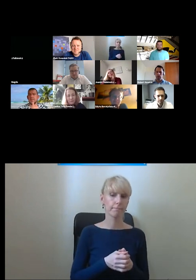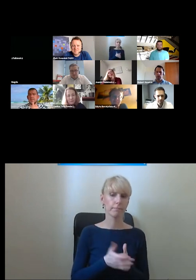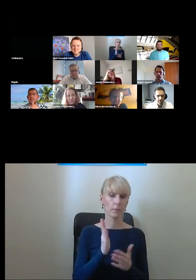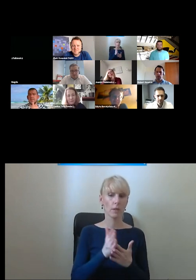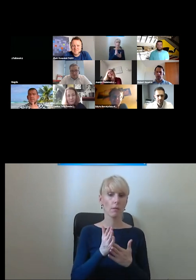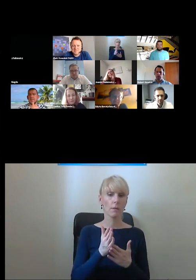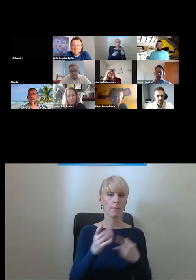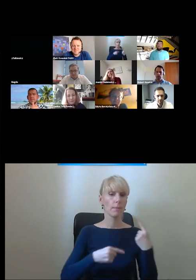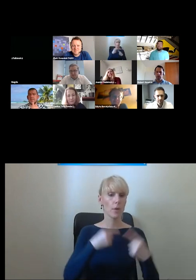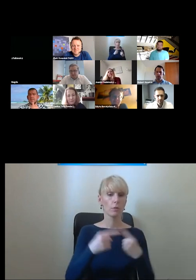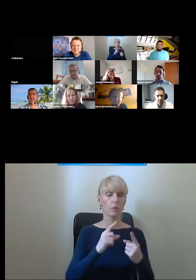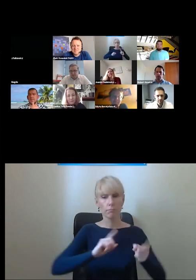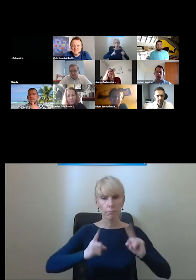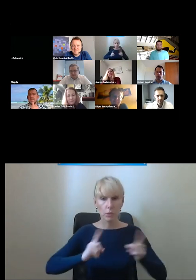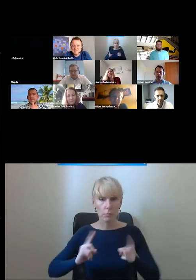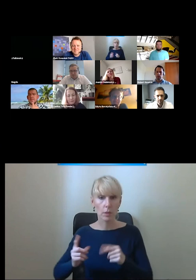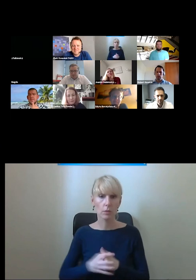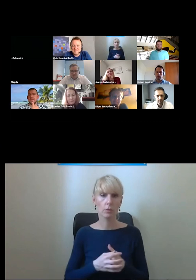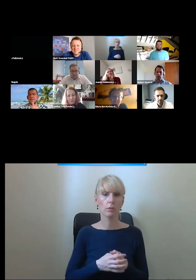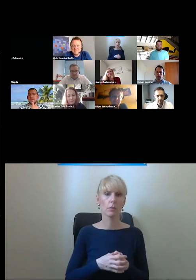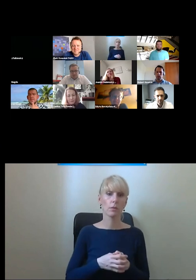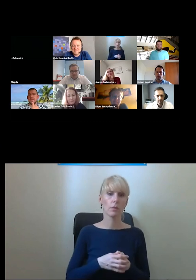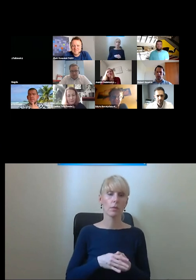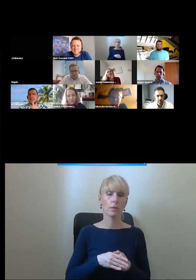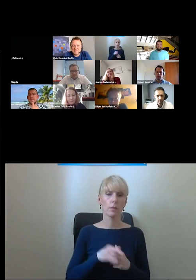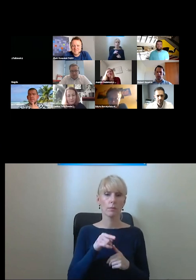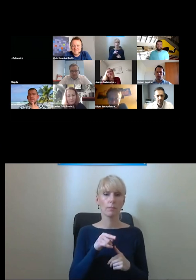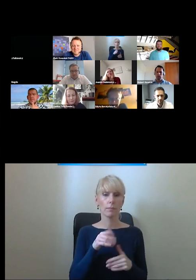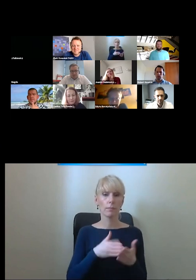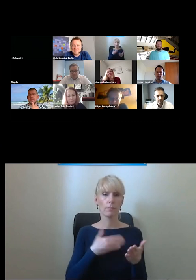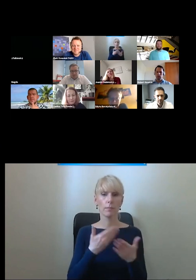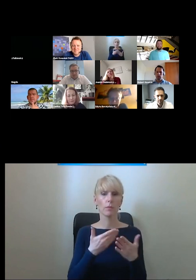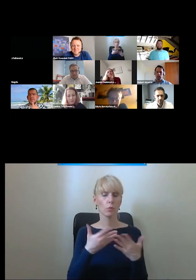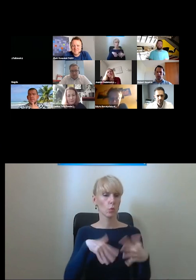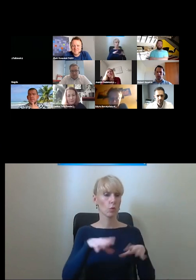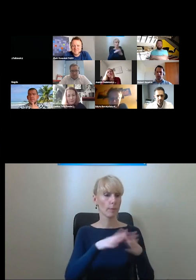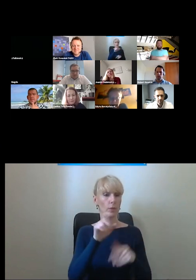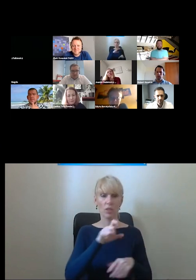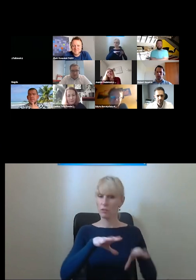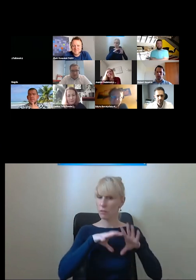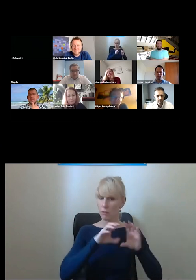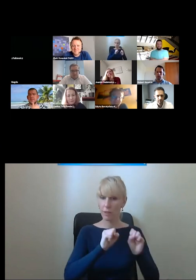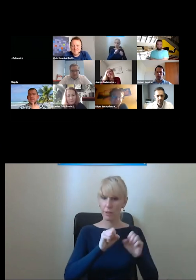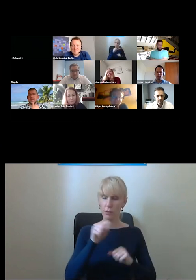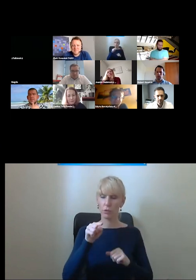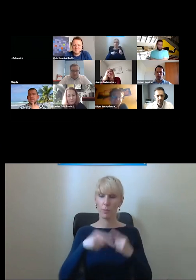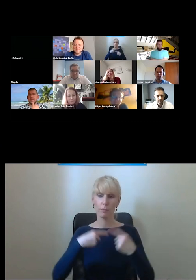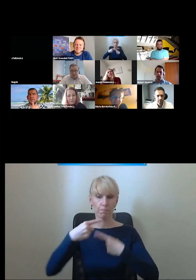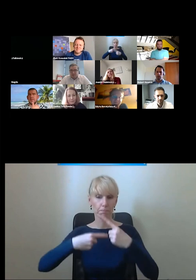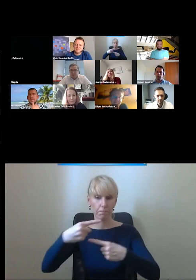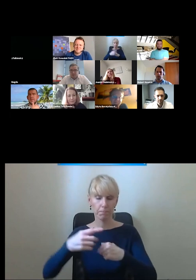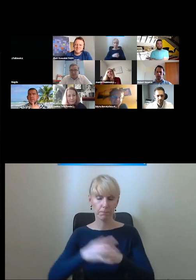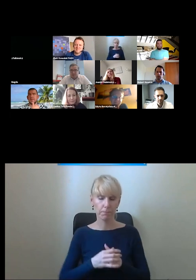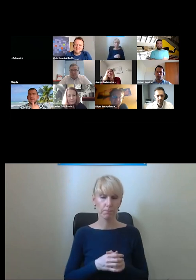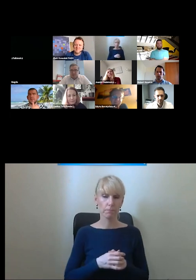przyspieszyć ulepszyć żebyśmy nie mieli takiego poczucia że ten proces się gdzieś zatrzymał wyhamował zastopował chociaż miałoby się